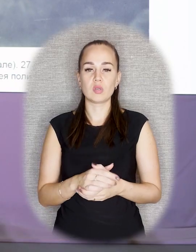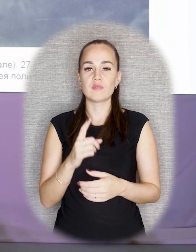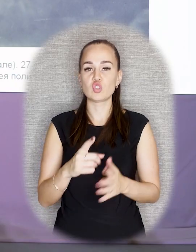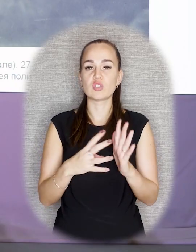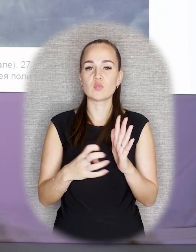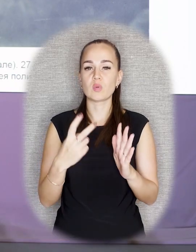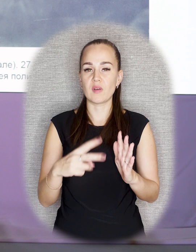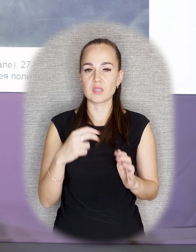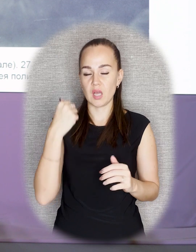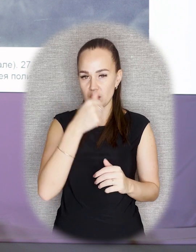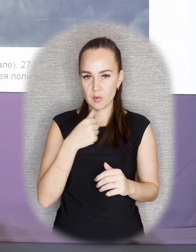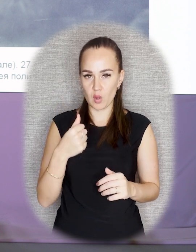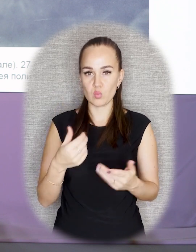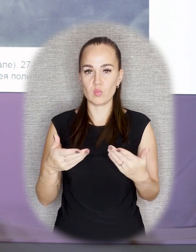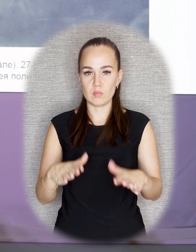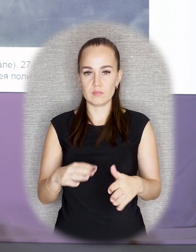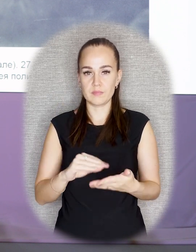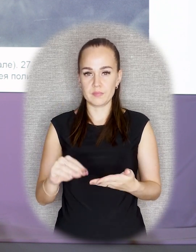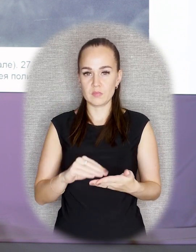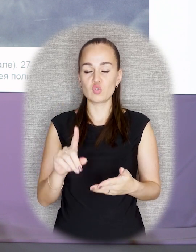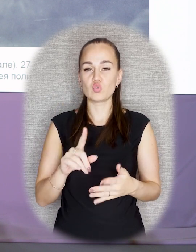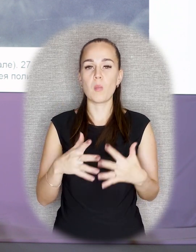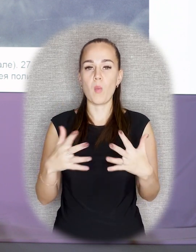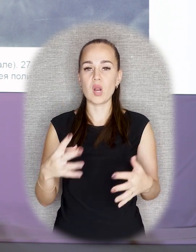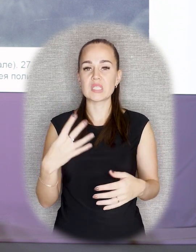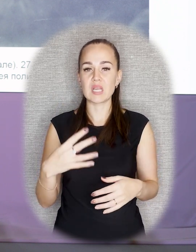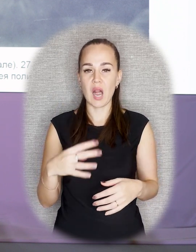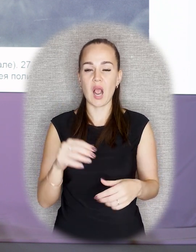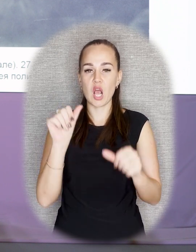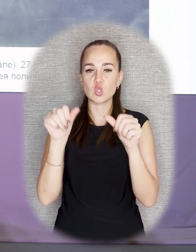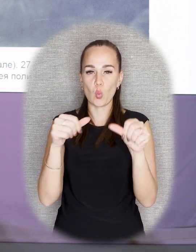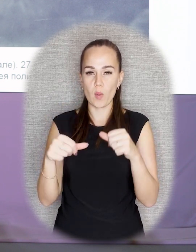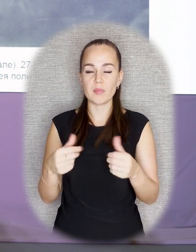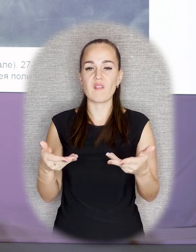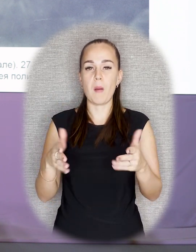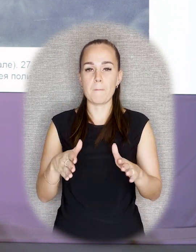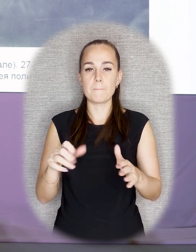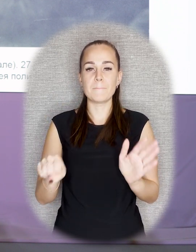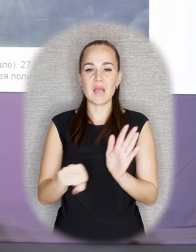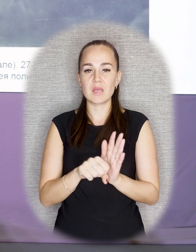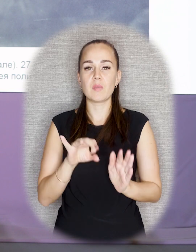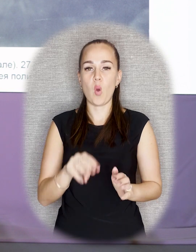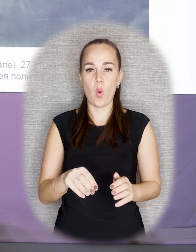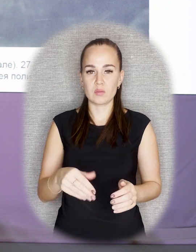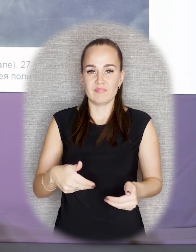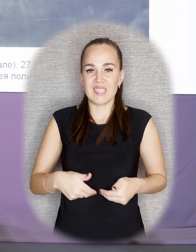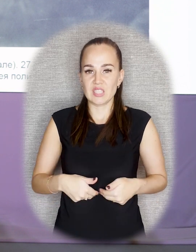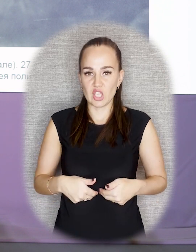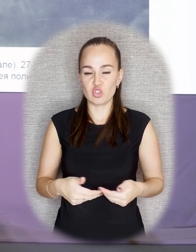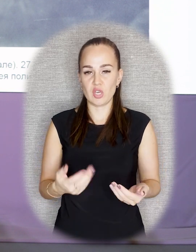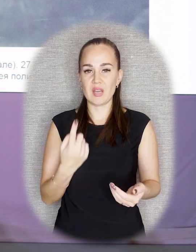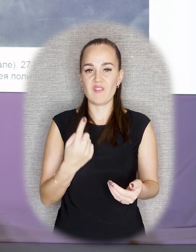1920 года о том, что более 40 скульпторов погибли от истощения в первые годы